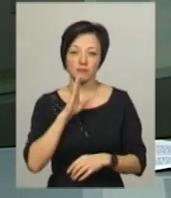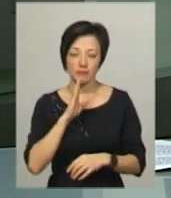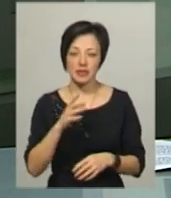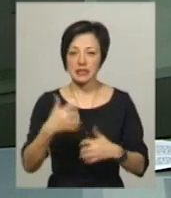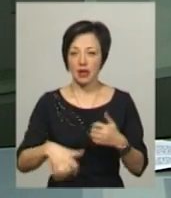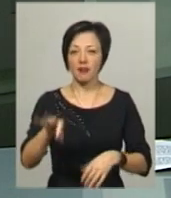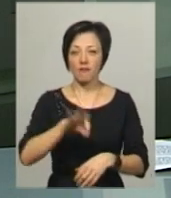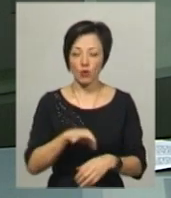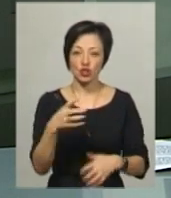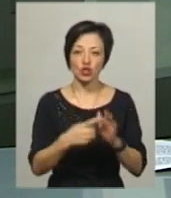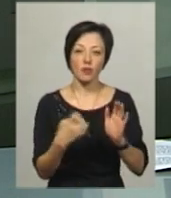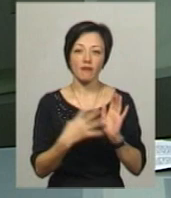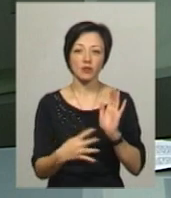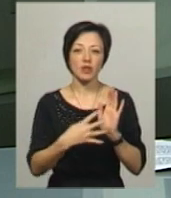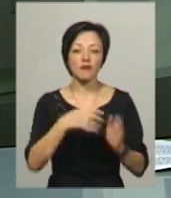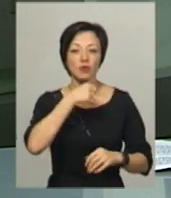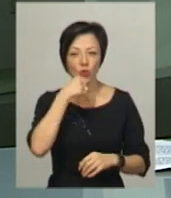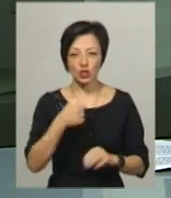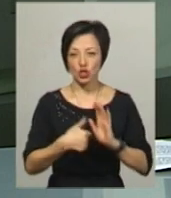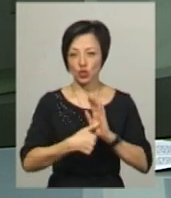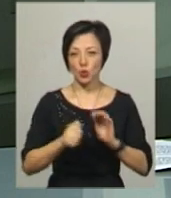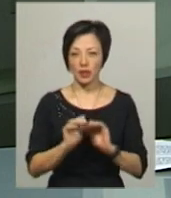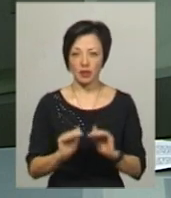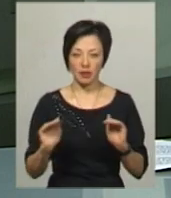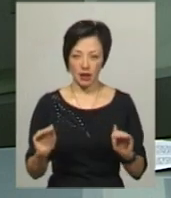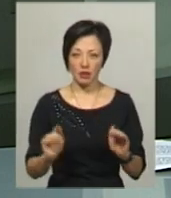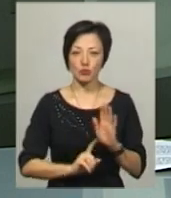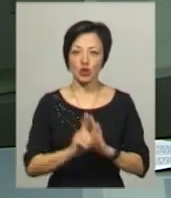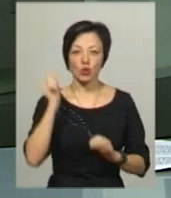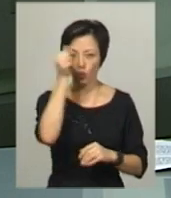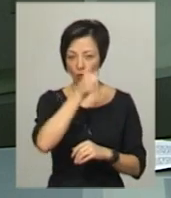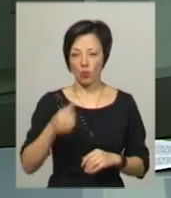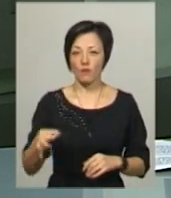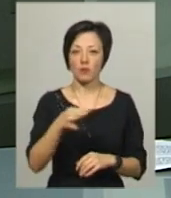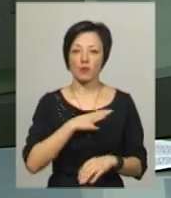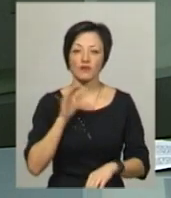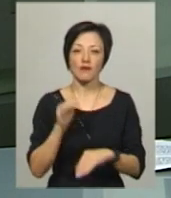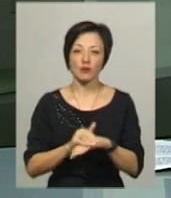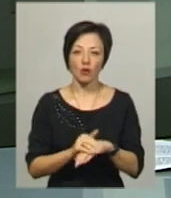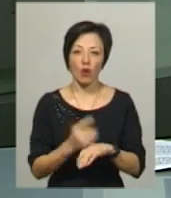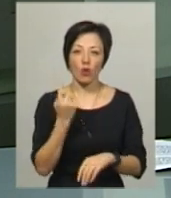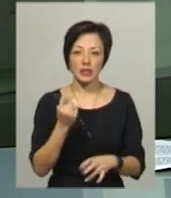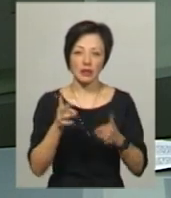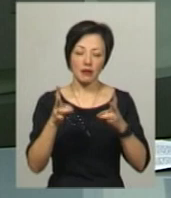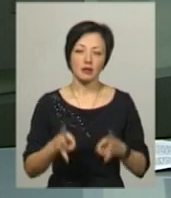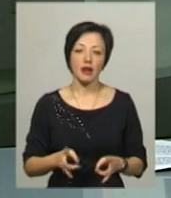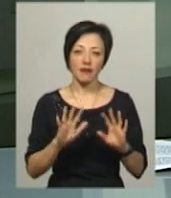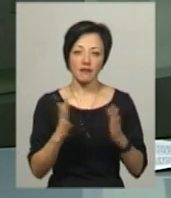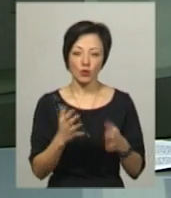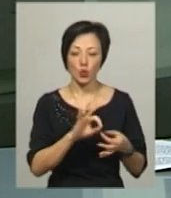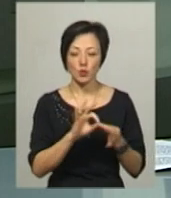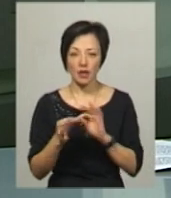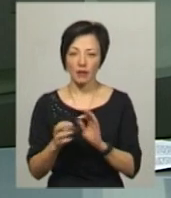серед хворих – 699 дорослих та 600 дітей. З початку року в області був зафіксований один летальний випадок від